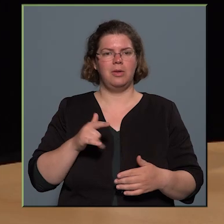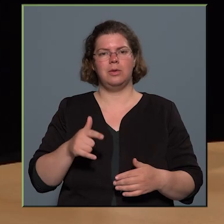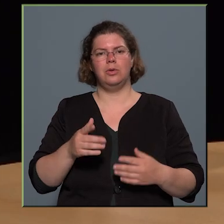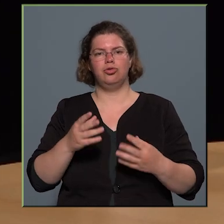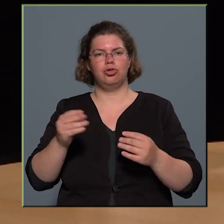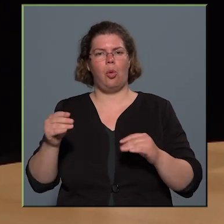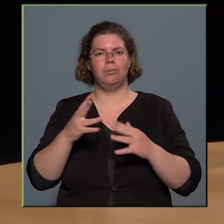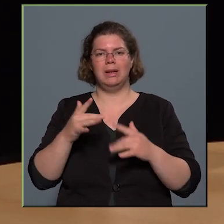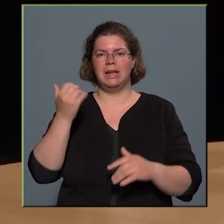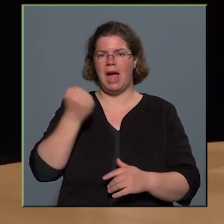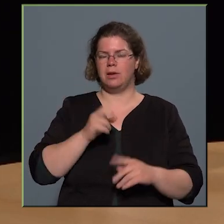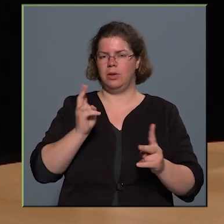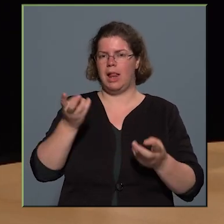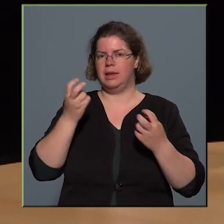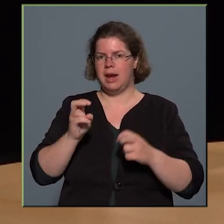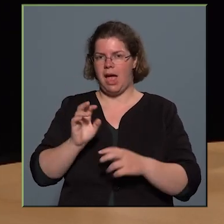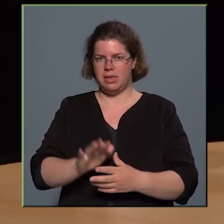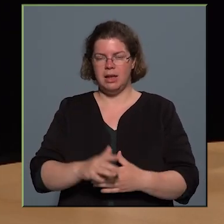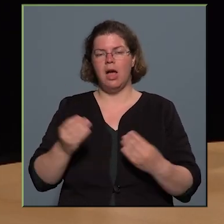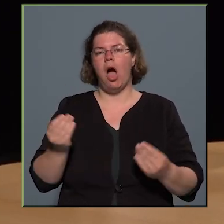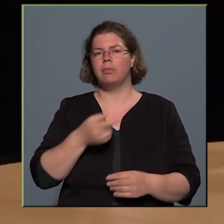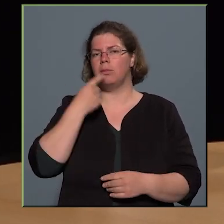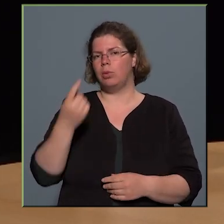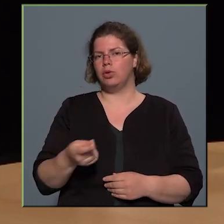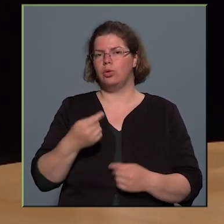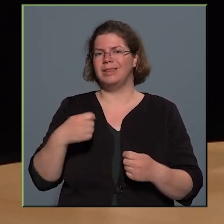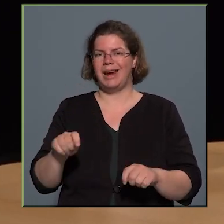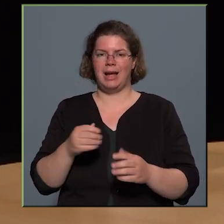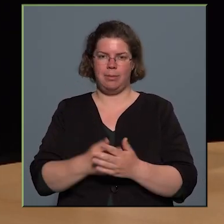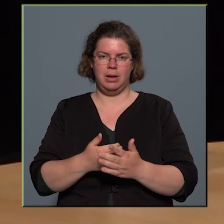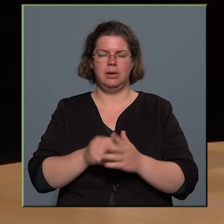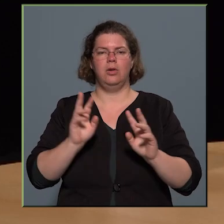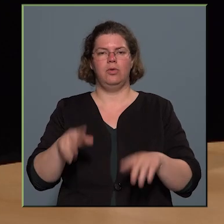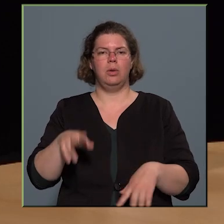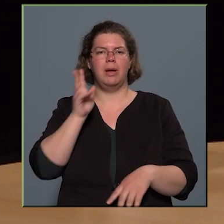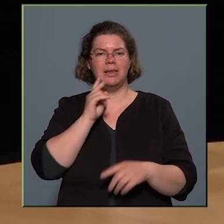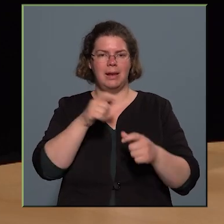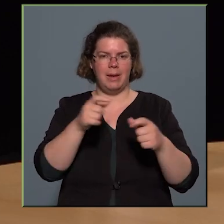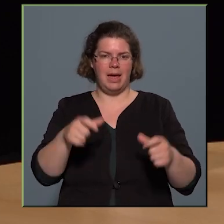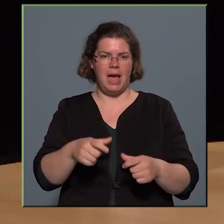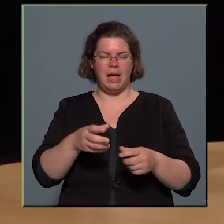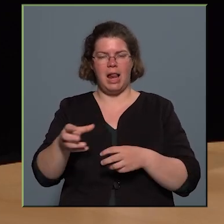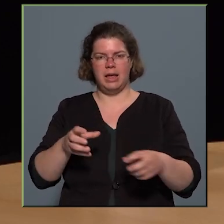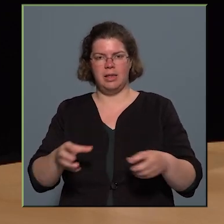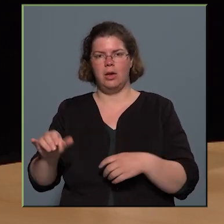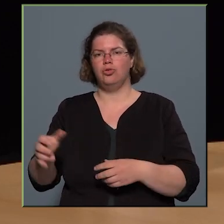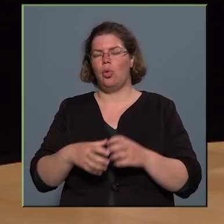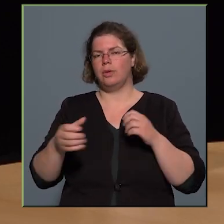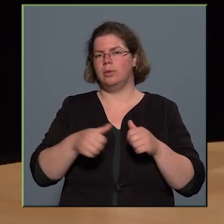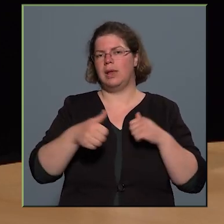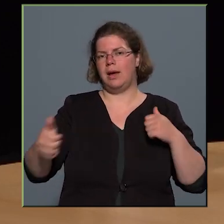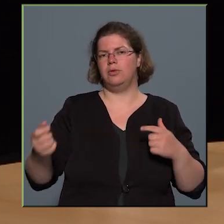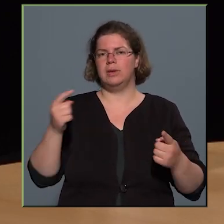-nagyon sok milliárdot kellene rászánni, ami mondjuk drágább lenne, az valóban az illemhelyek elhelyezése, illetve hosszú távú célként